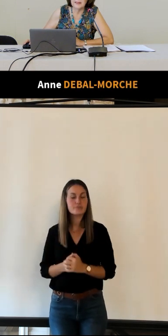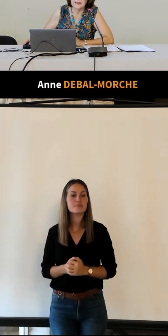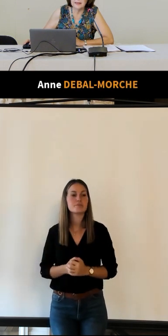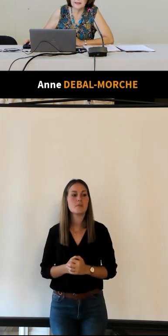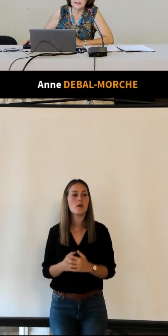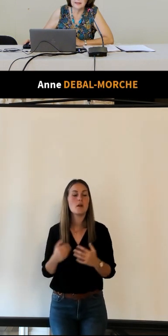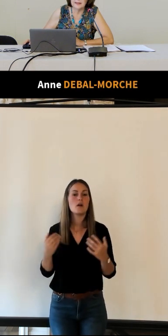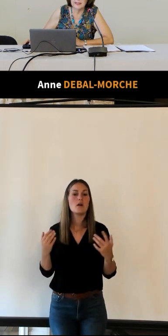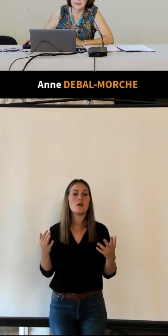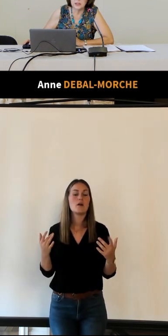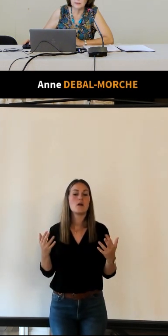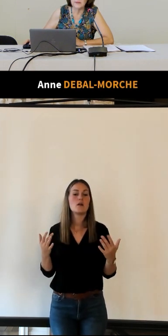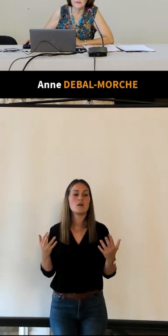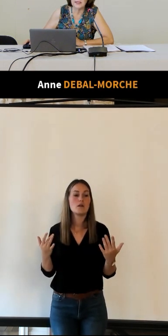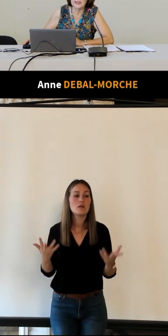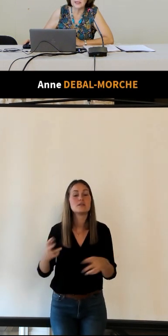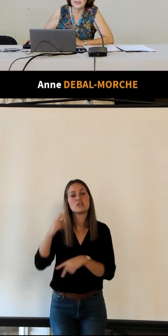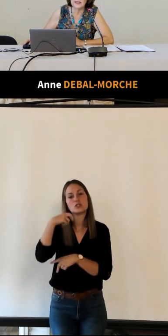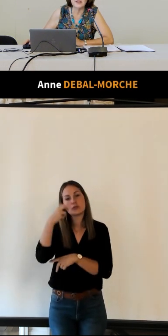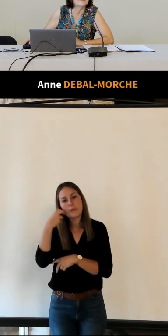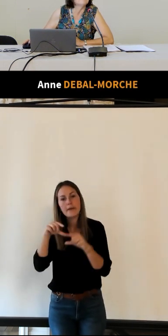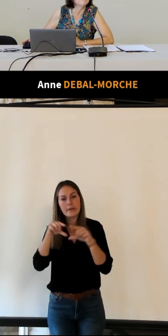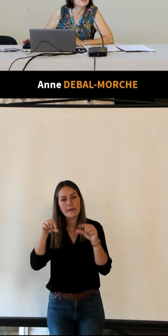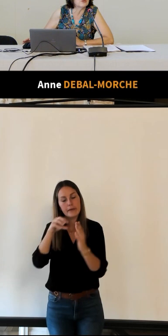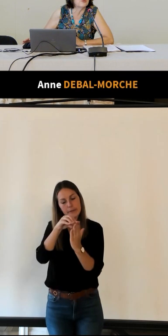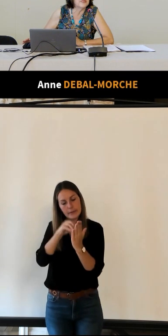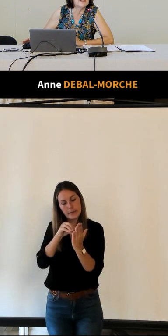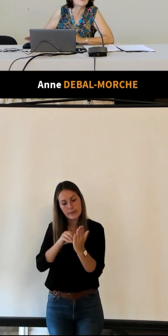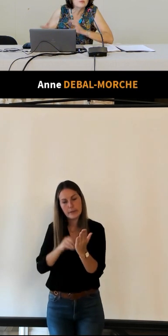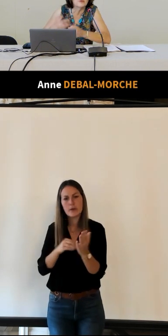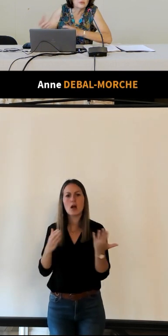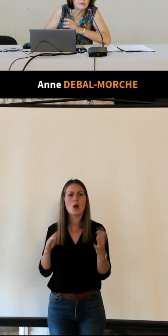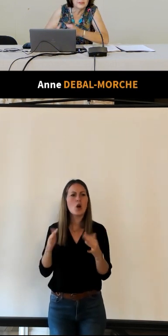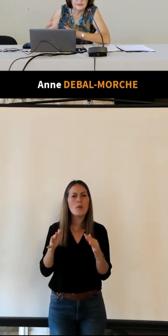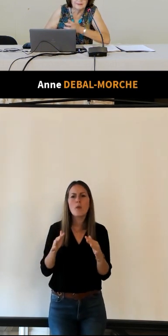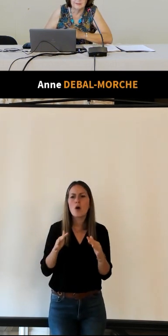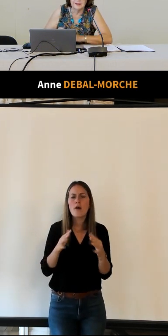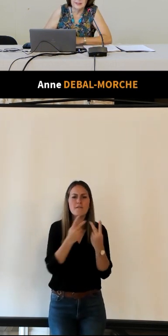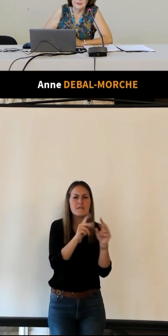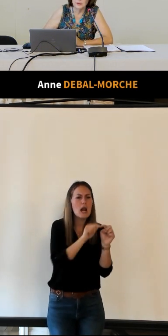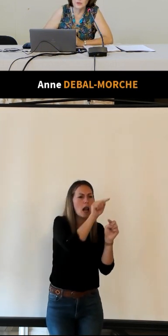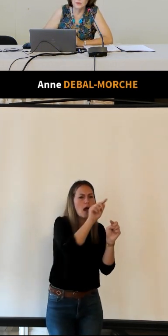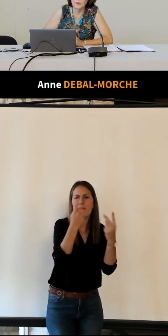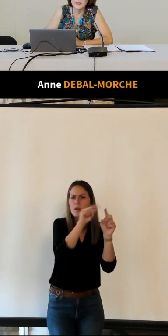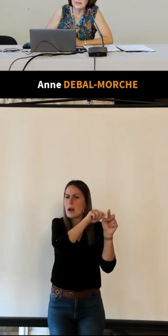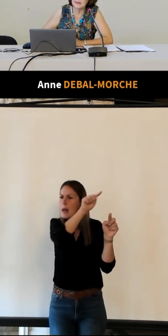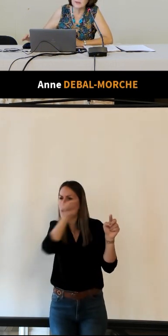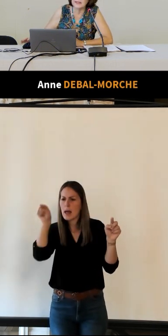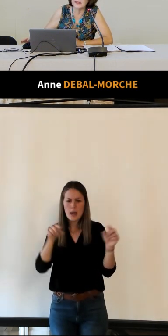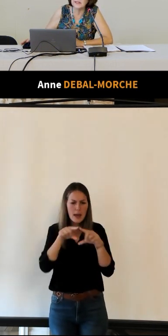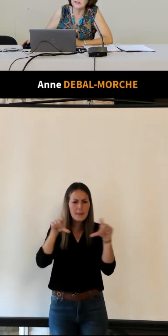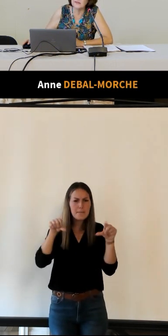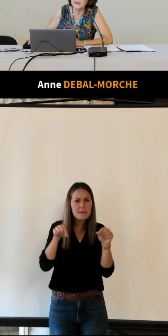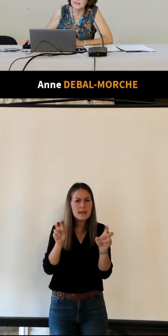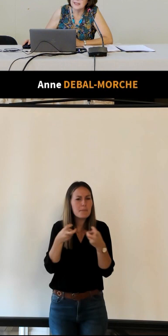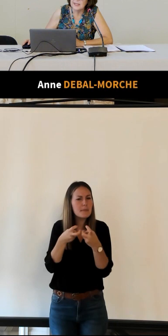les billets de chemin de fer avec les meilleures combinaisons pour trouver le bon billet des prix